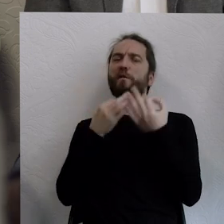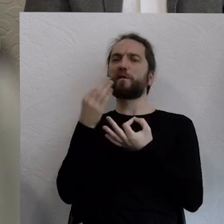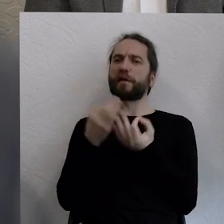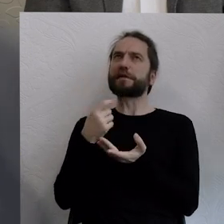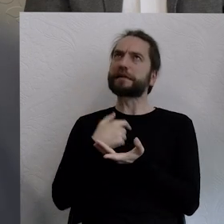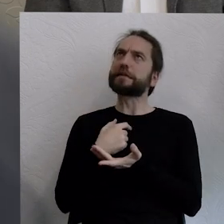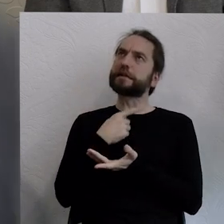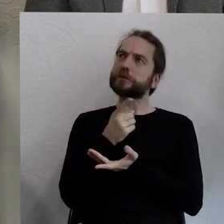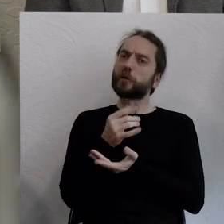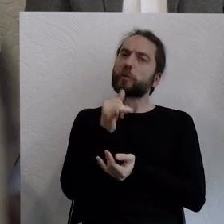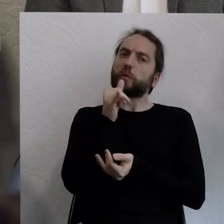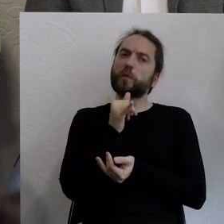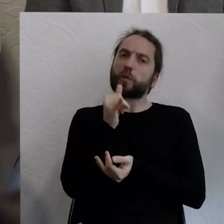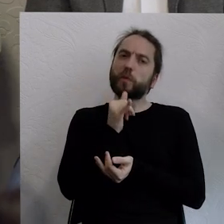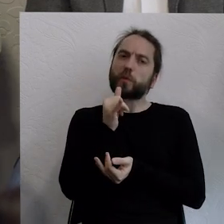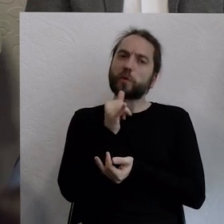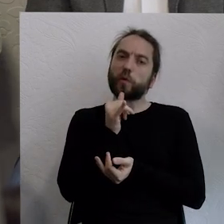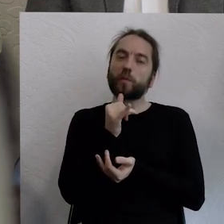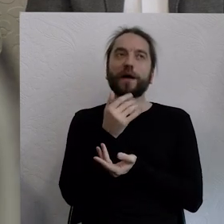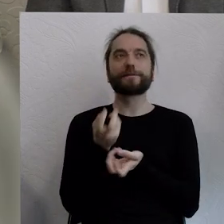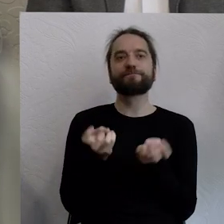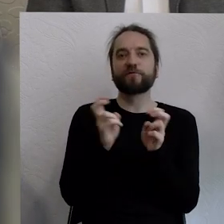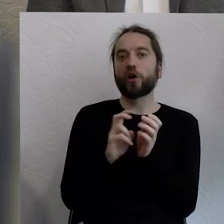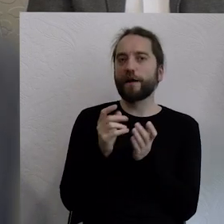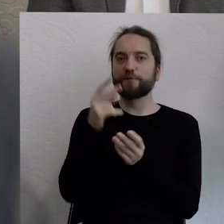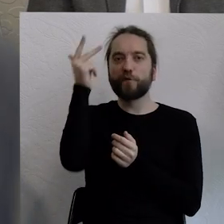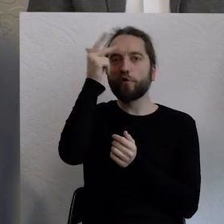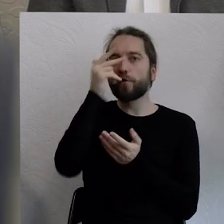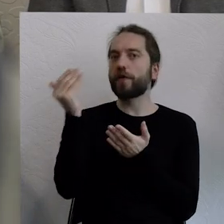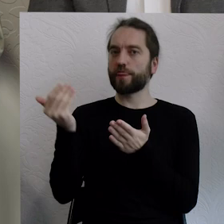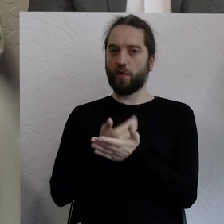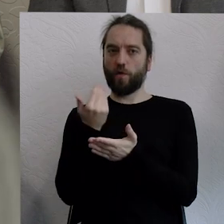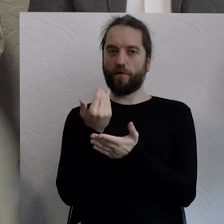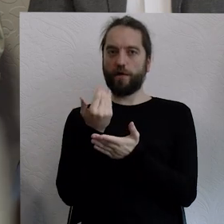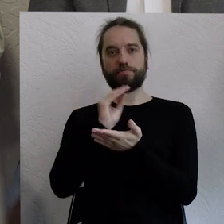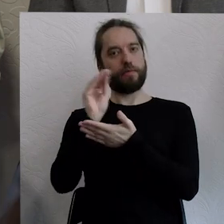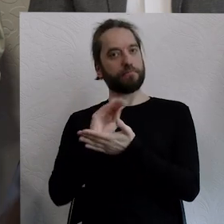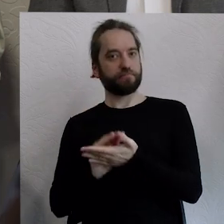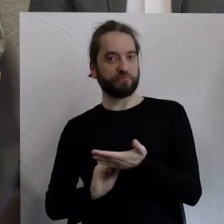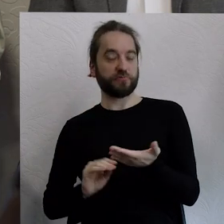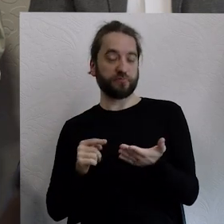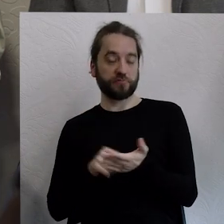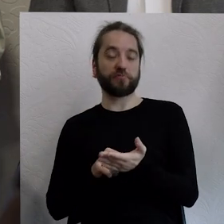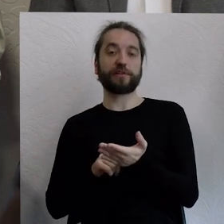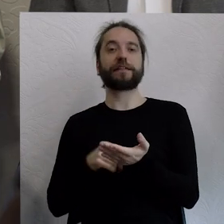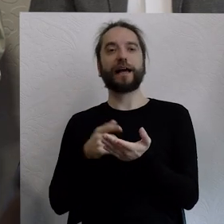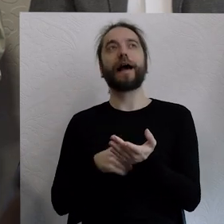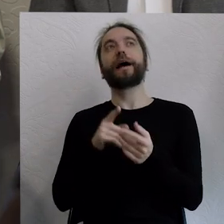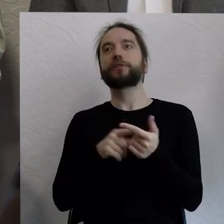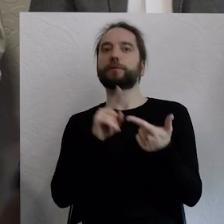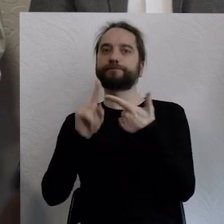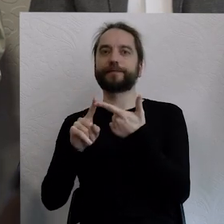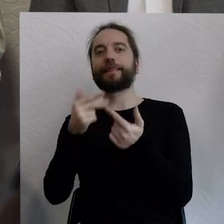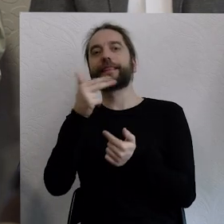jako taką próbę odtworzenia tej powiedzmy nowej filozofii, ale też decydowania bezpośredniego w kontekście sztucznej inteligencji o